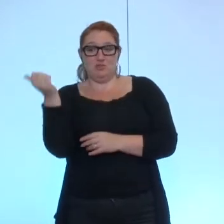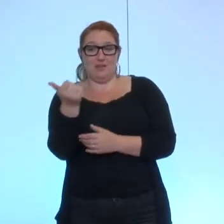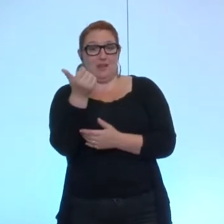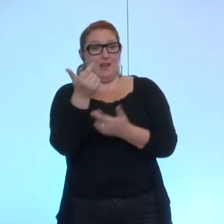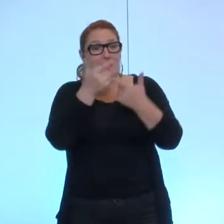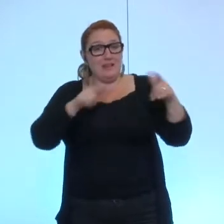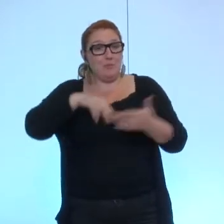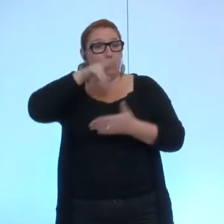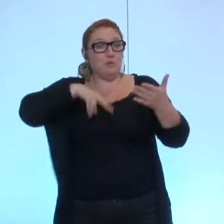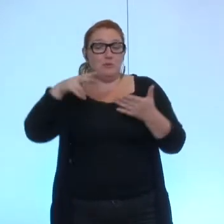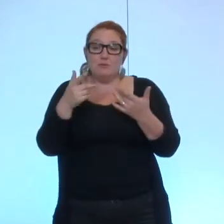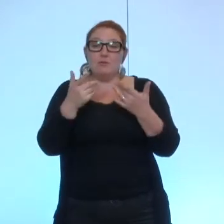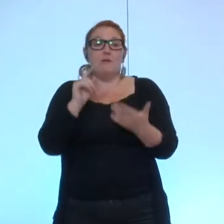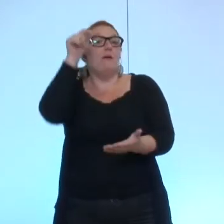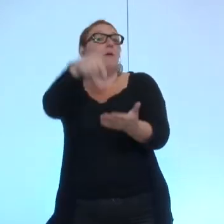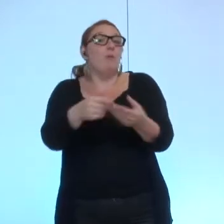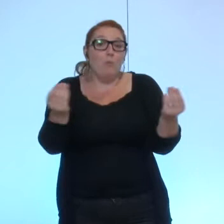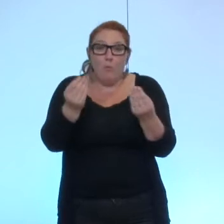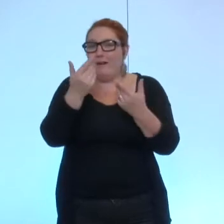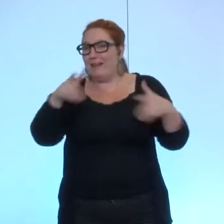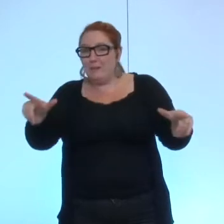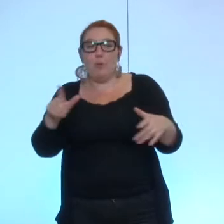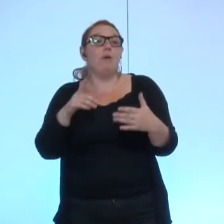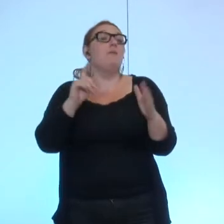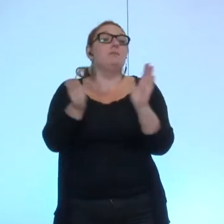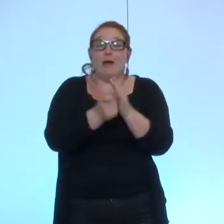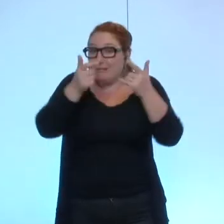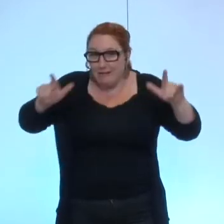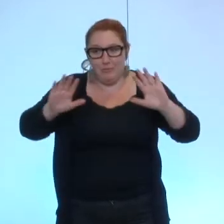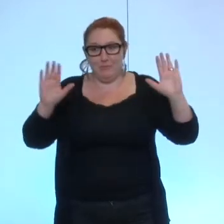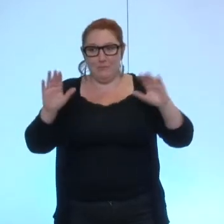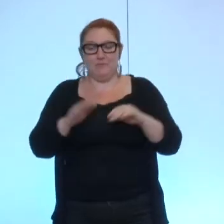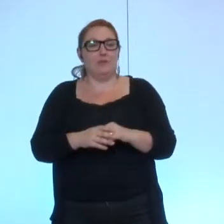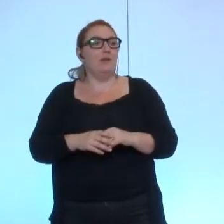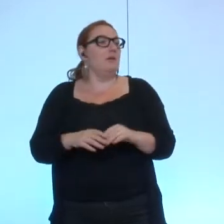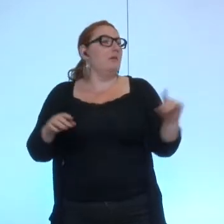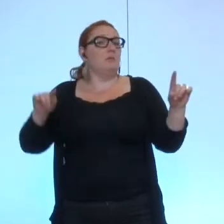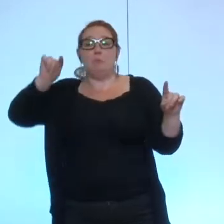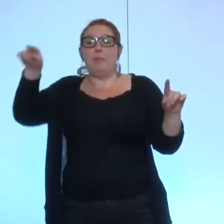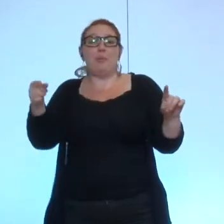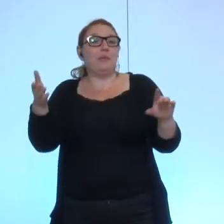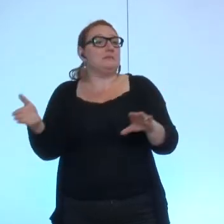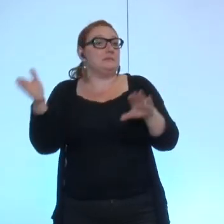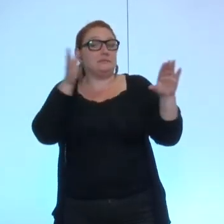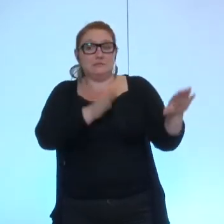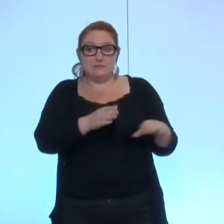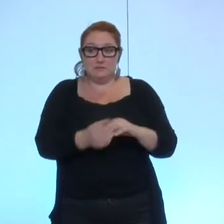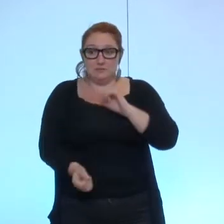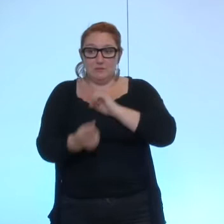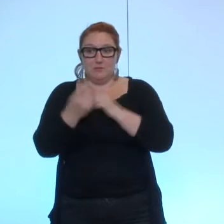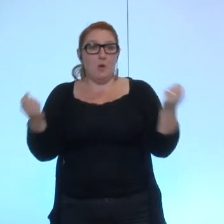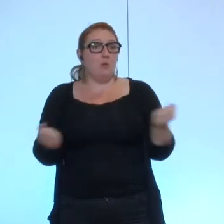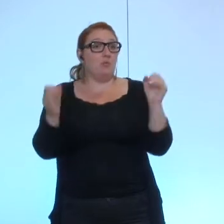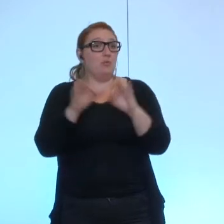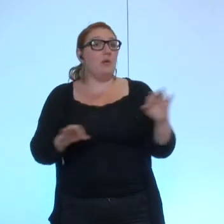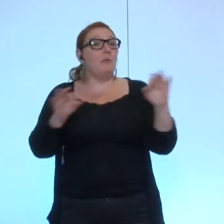où il le veut quand il le veut donc cela clôt sauf s'il y a je ne pas de pub mais il